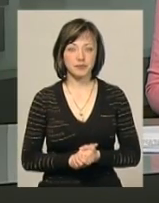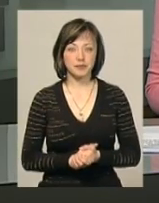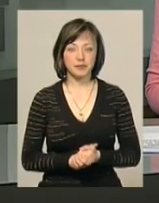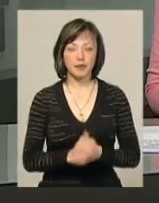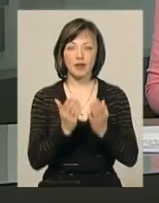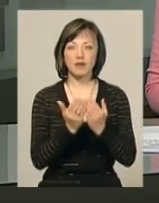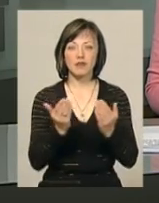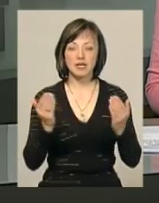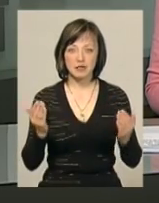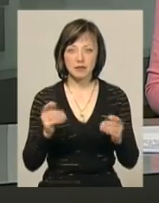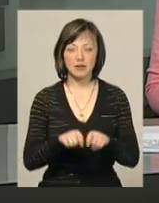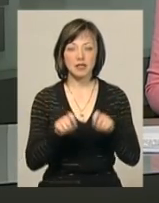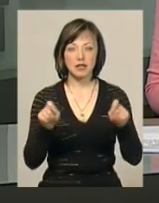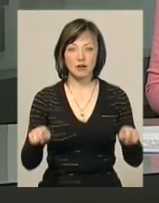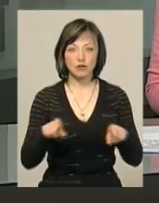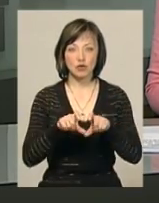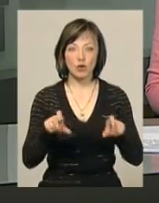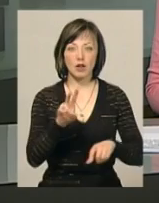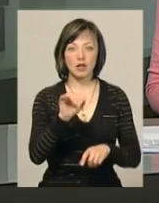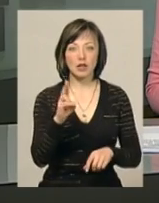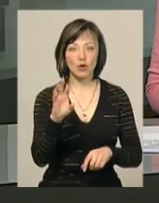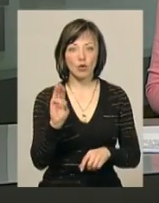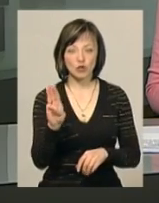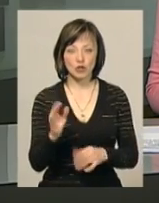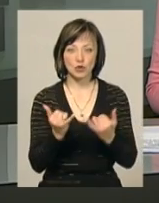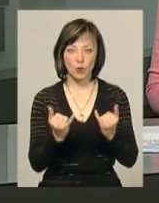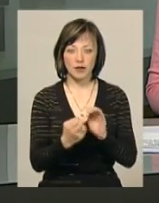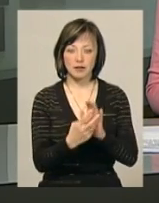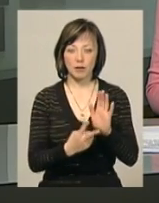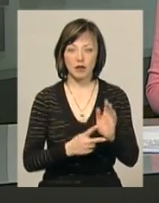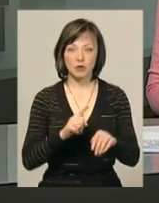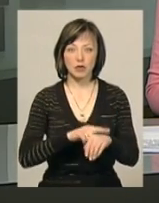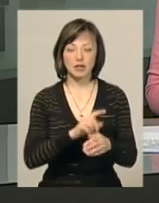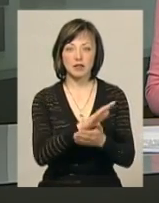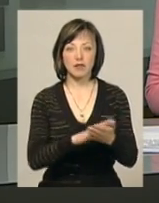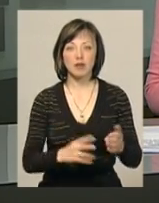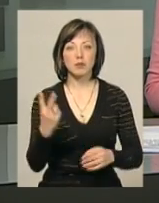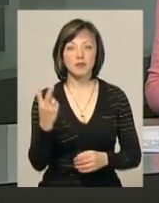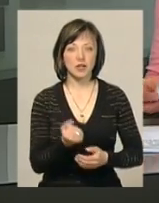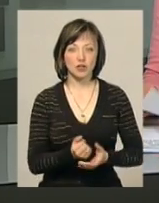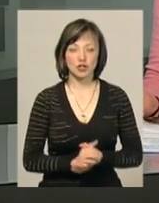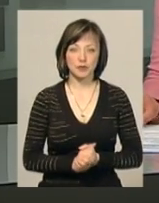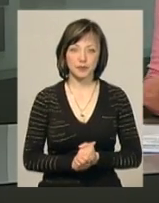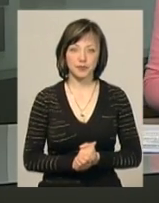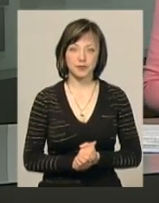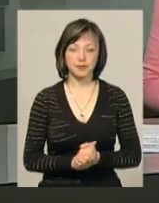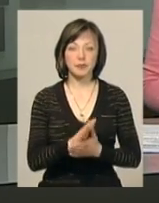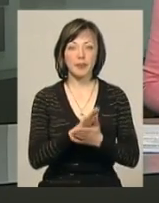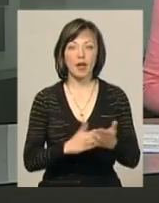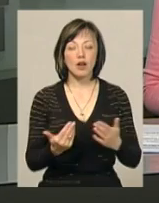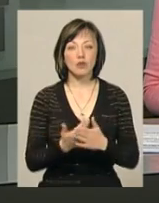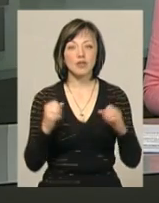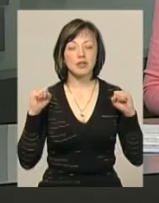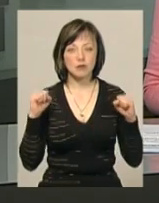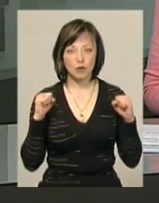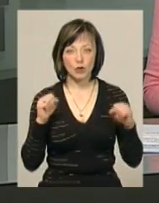Виставка іконопису відкриється у школі Нікуш сьогодні о 17-й годині і триватиме два тижні. Далі про новини